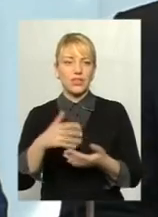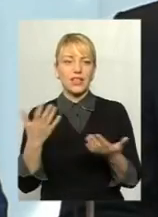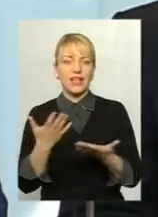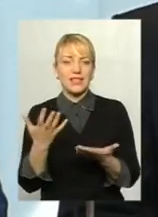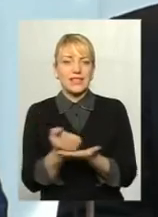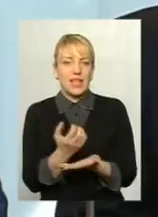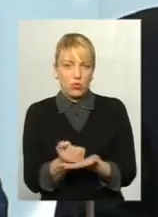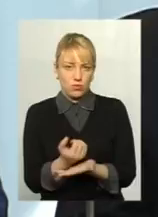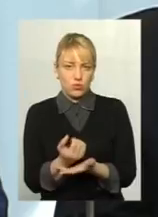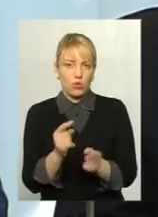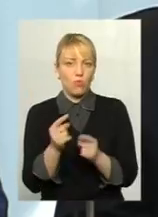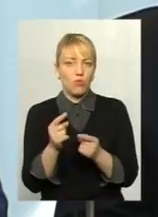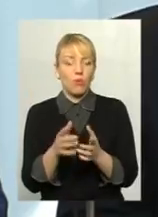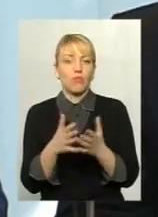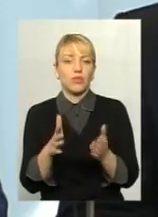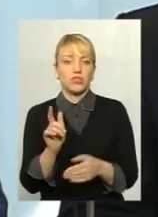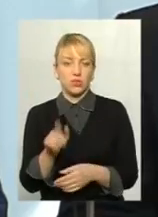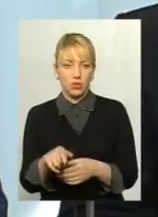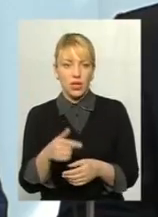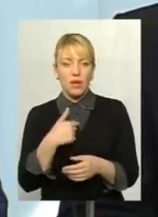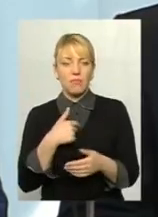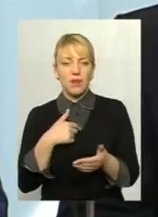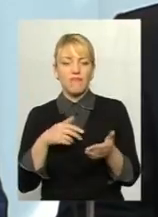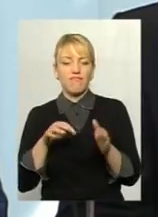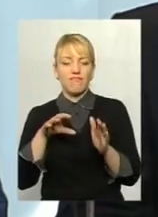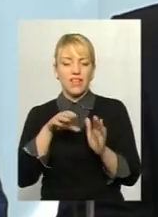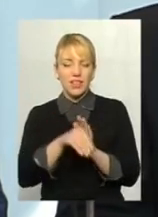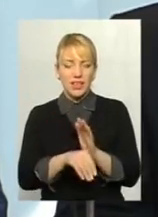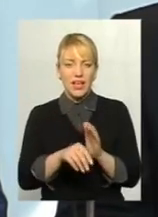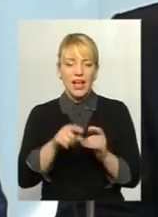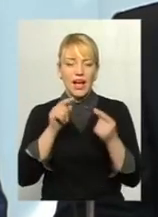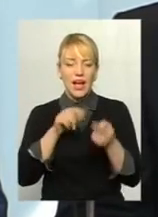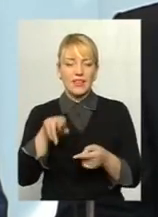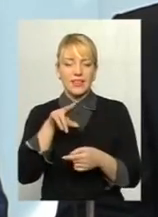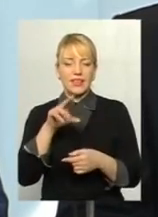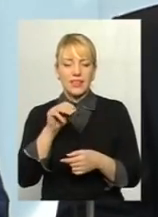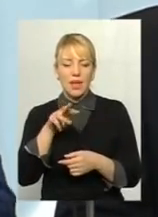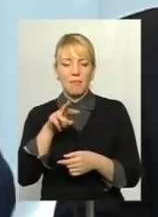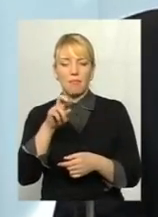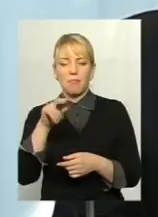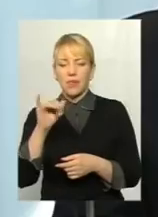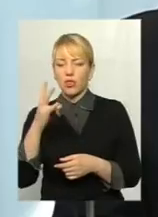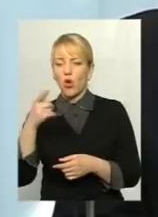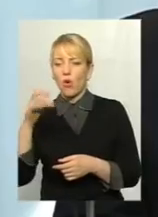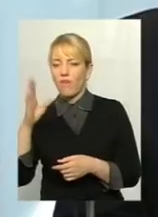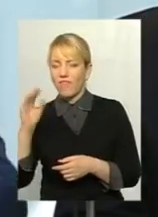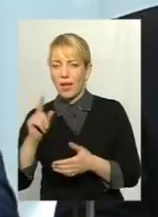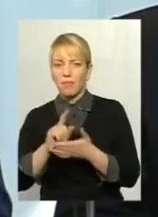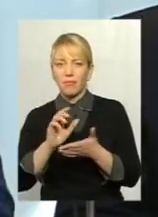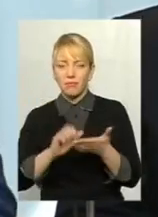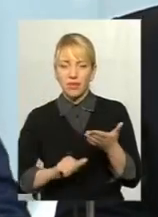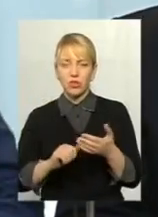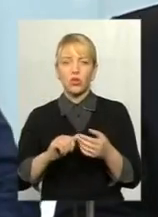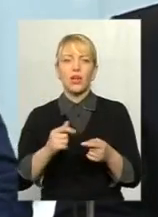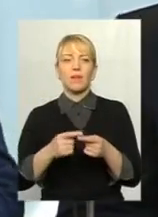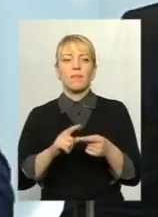заробіток. Бо більше того, вели ми антидемпінгове миту на Міндобриво, які з інших країн. Відразу наші монополісти, які